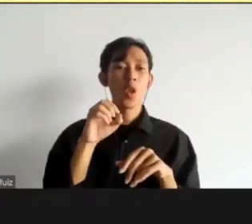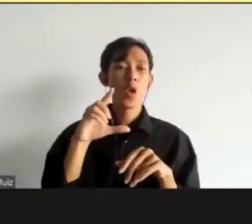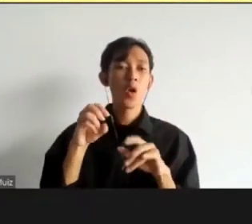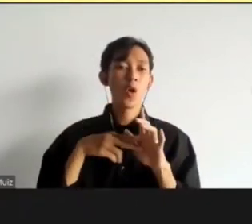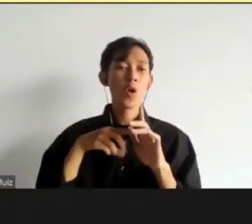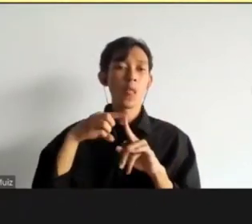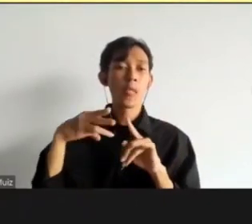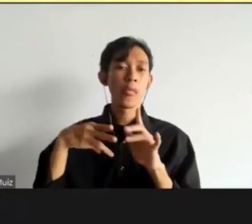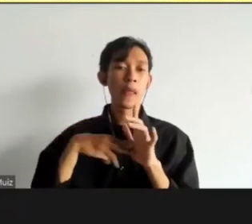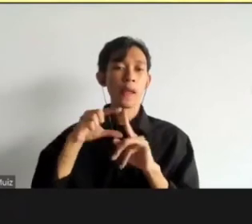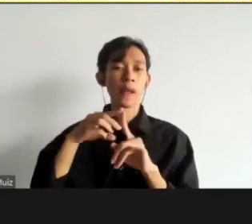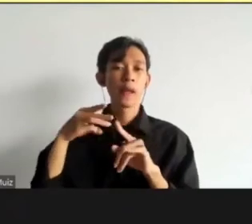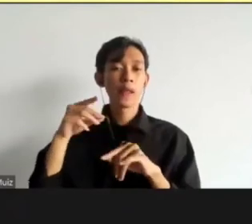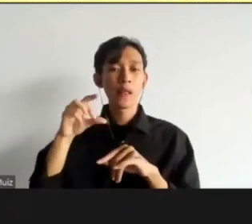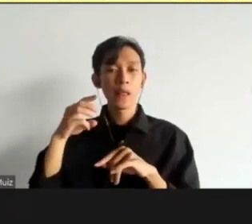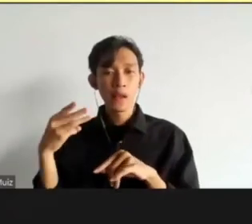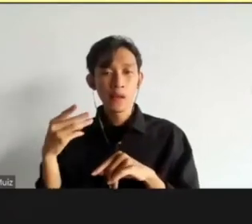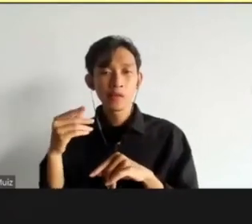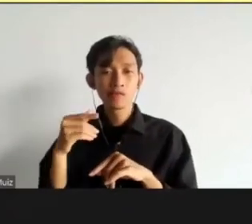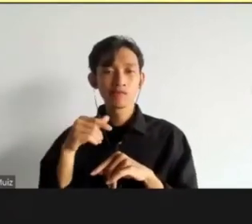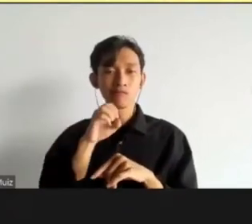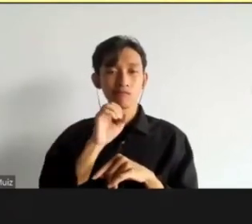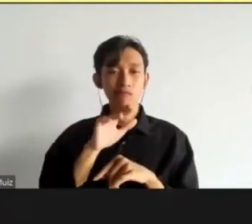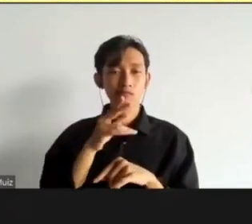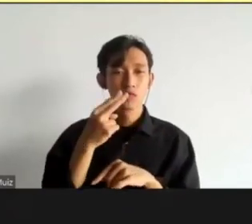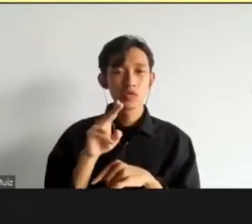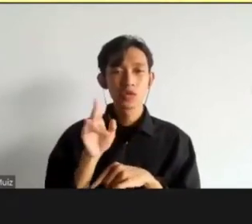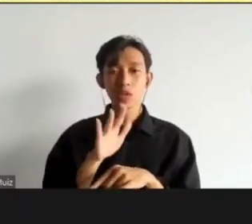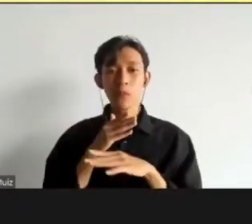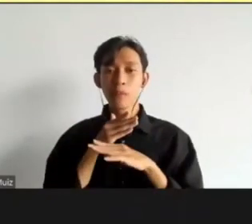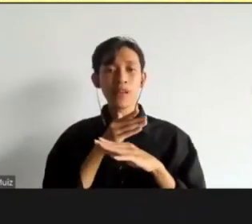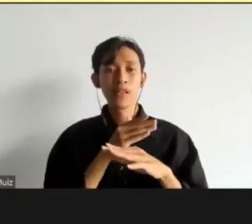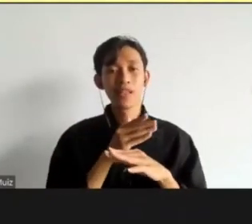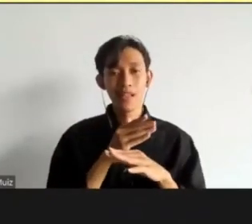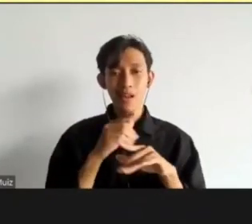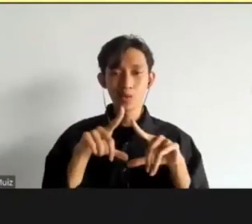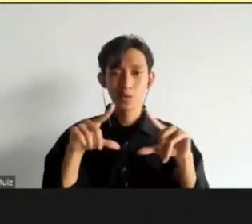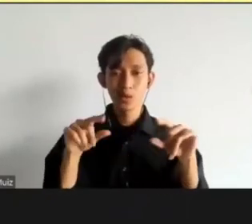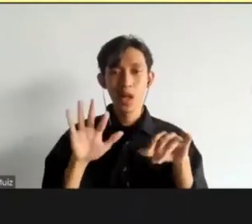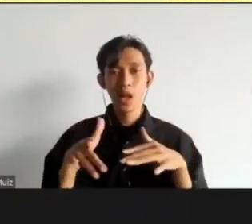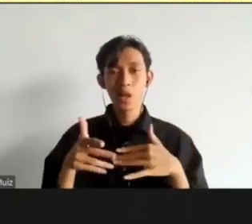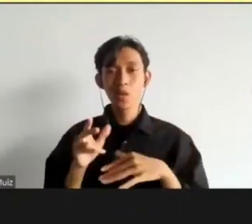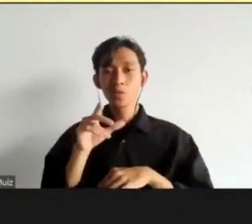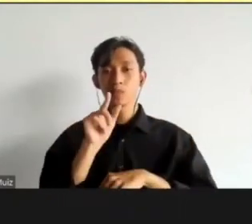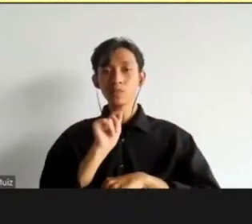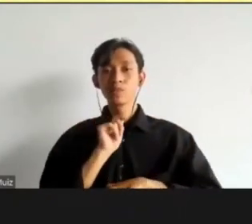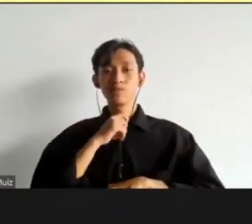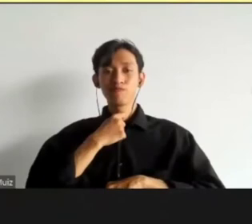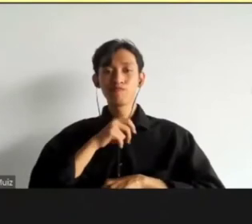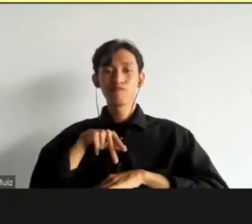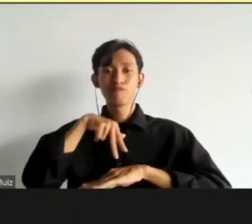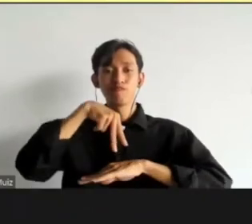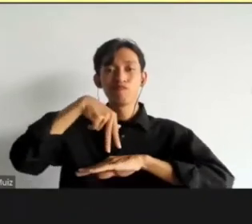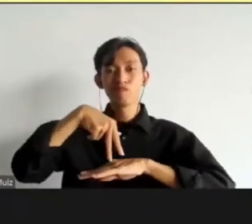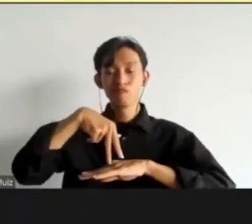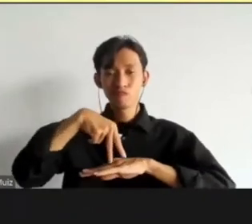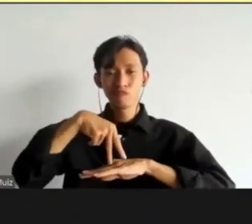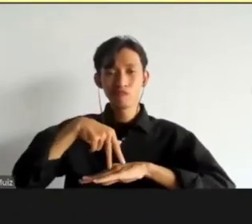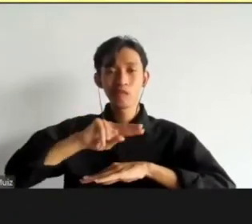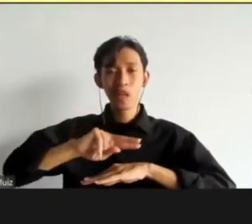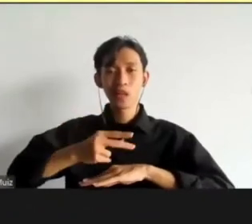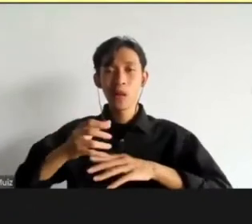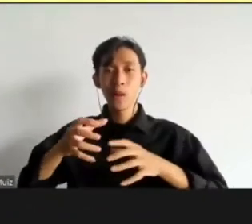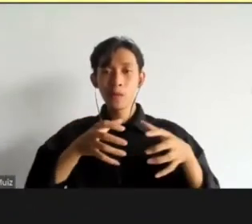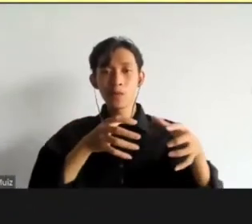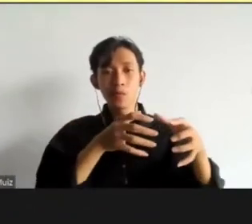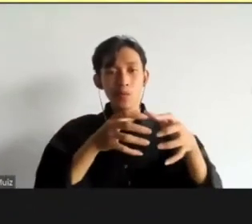tidak menentang surat dakwaan. Stats standing youth, dimana sikap diam yang diambil terdakwa pada saat pembacaan dakwaan. Jadi sebenarnya bentuk-bentuk plea